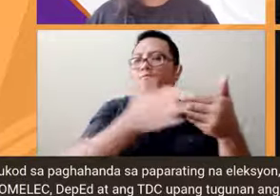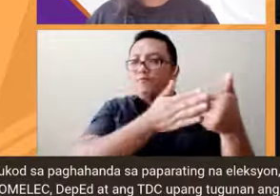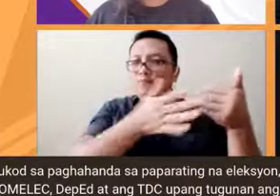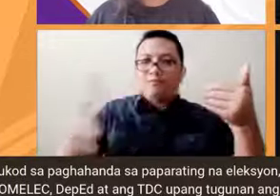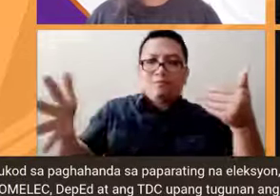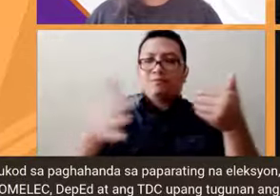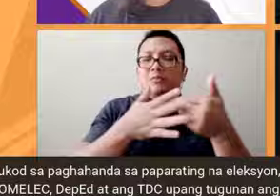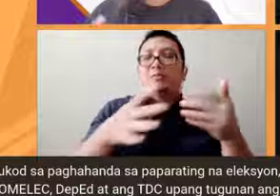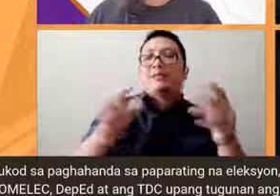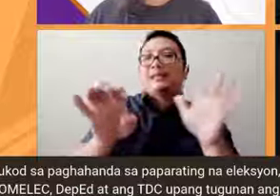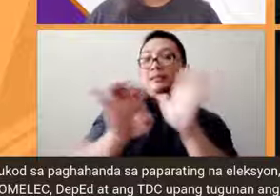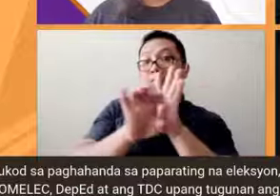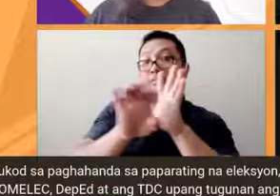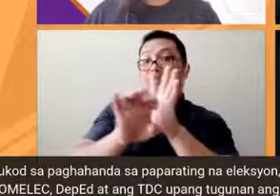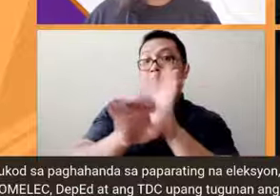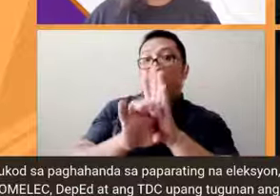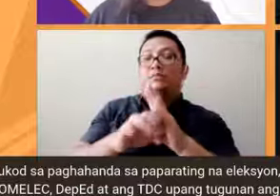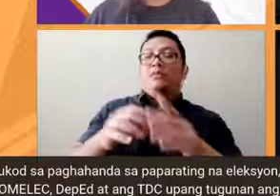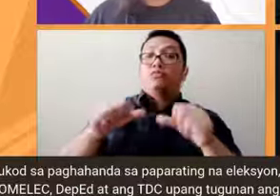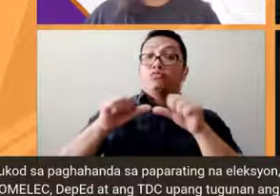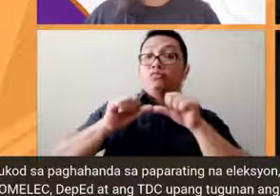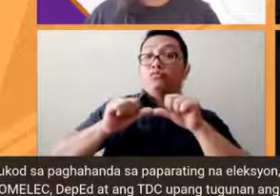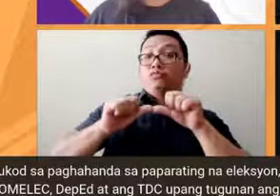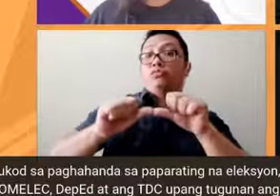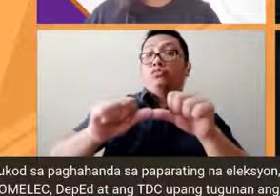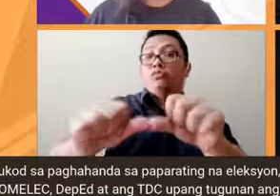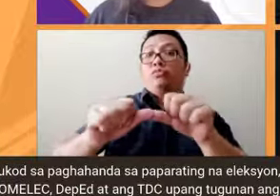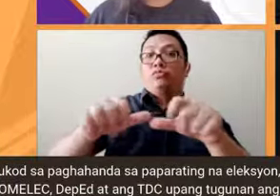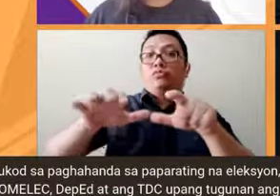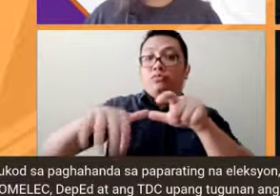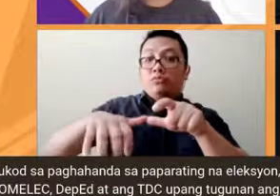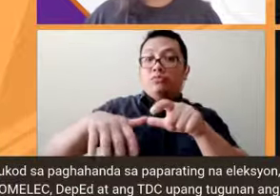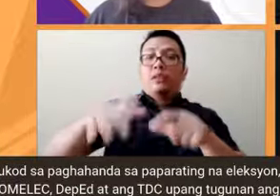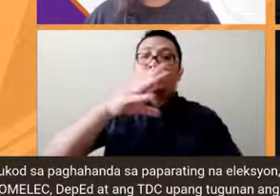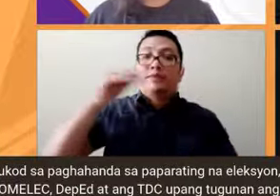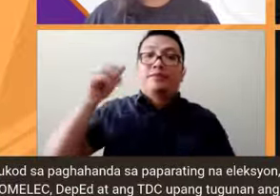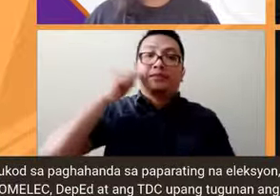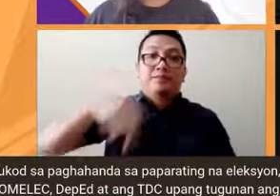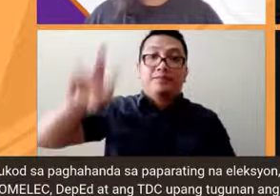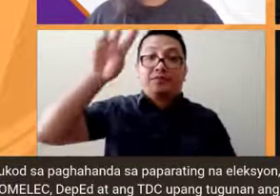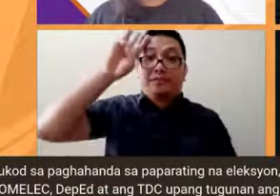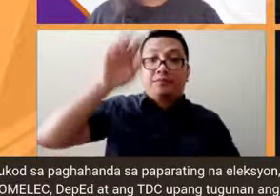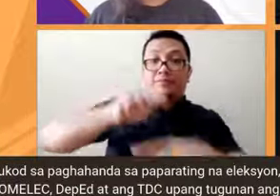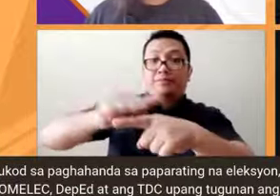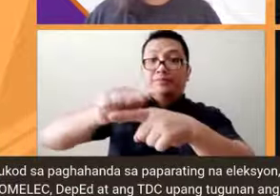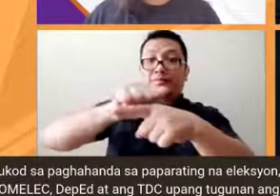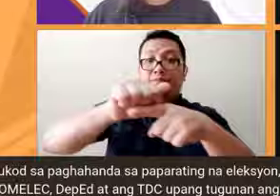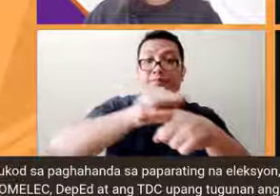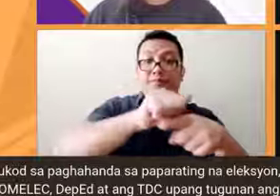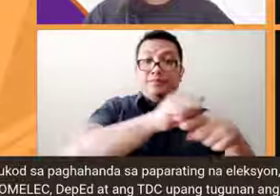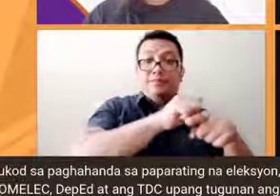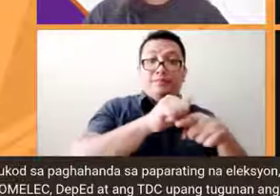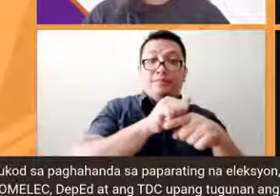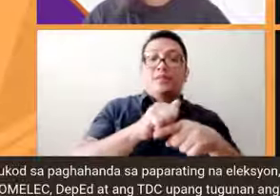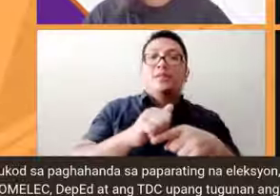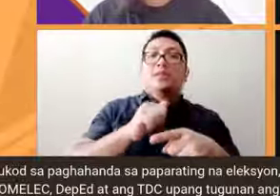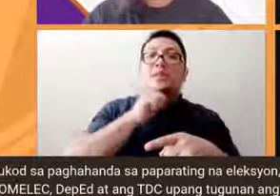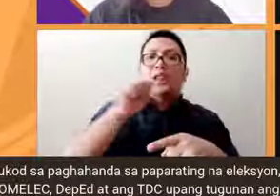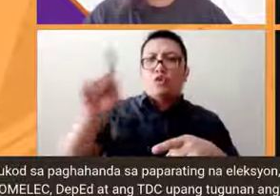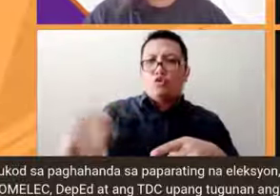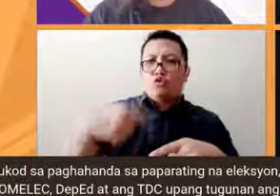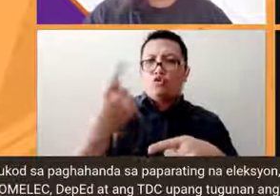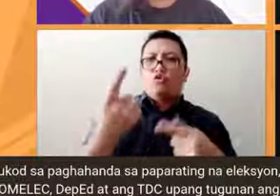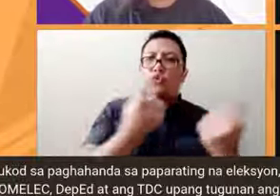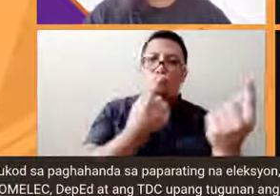nito yung mga pagpapatuloy ng disability and sensitivity awareness training na sana hindi lang tuwing election po